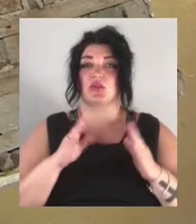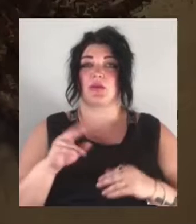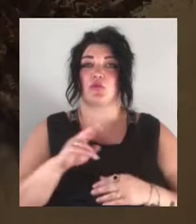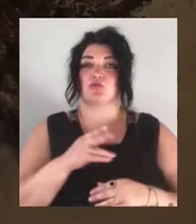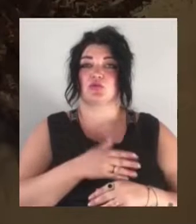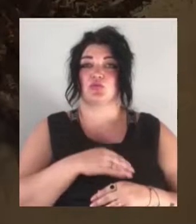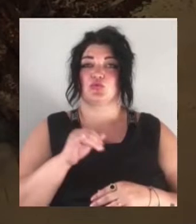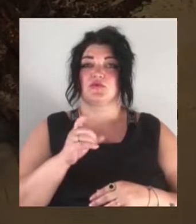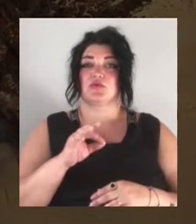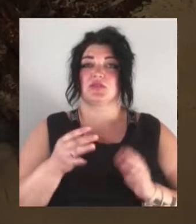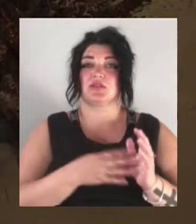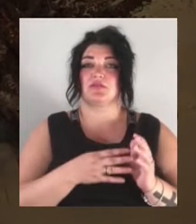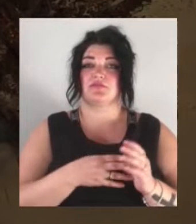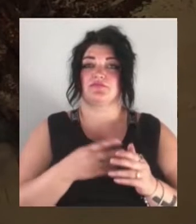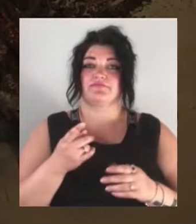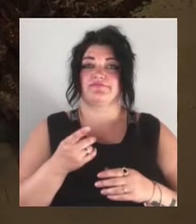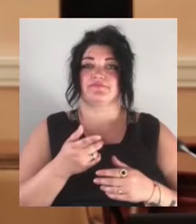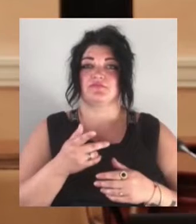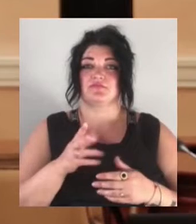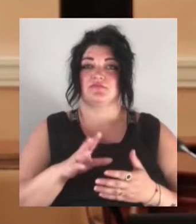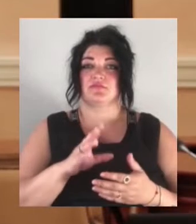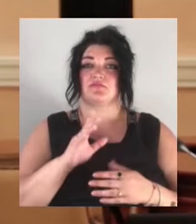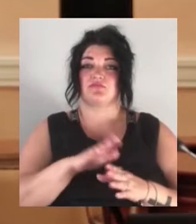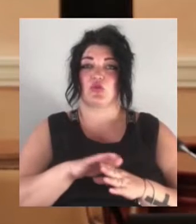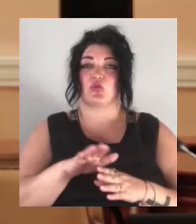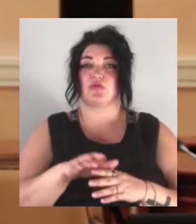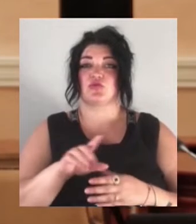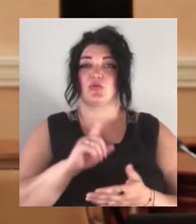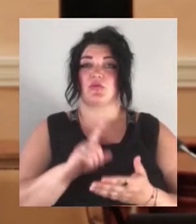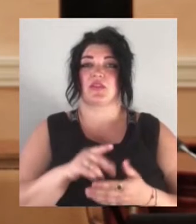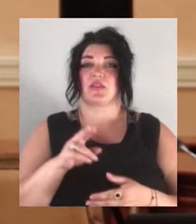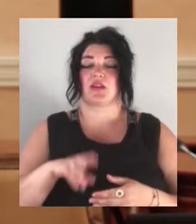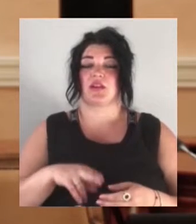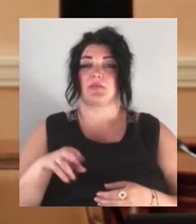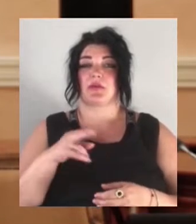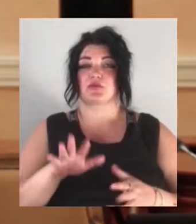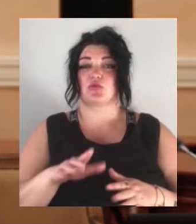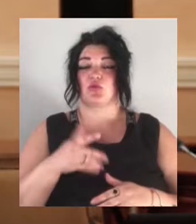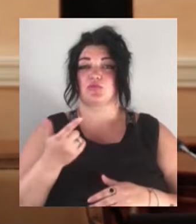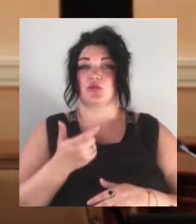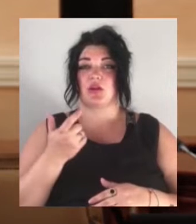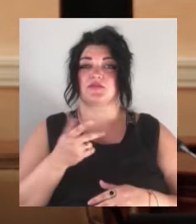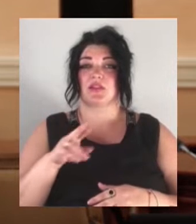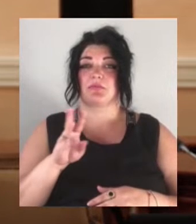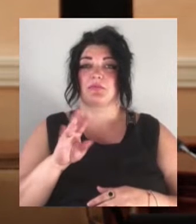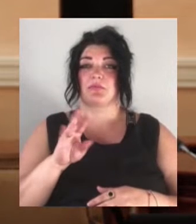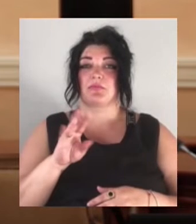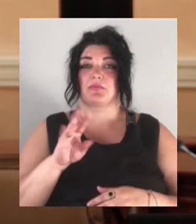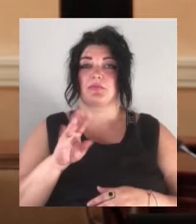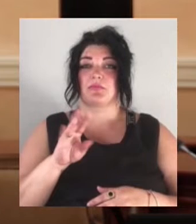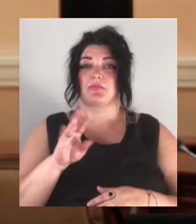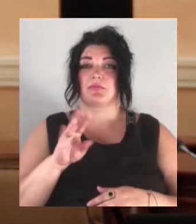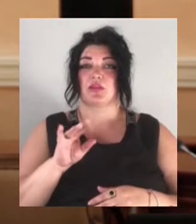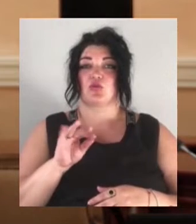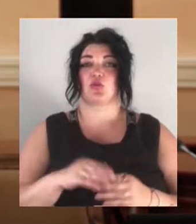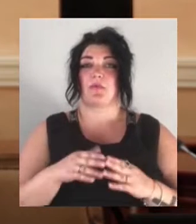Про те, що його планують знести, розповів виконувач обов'язків директора департаменту міського господарства Дмитро Жемен. Дом аварійний більше,